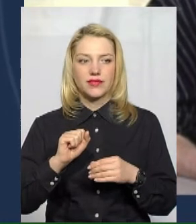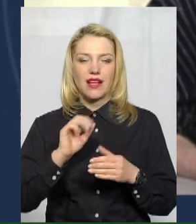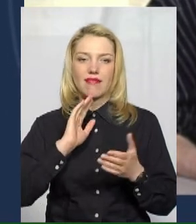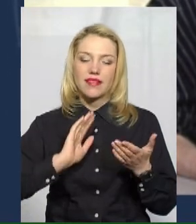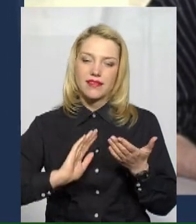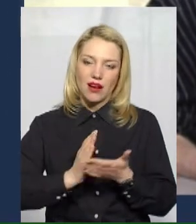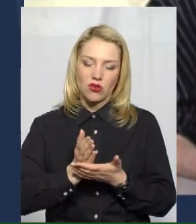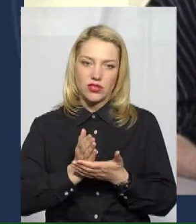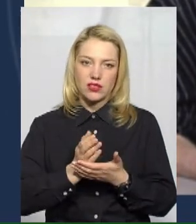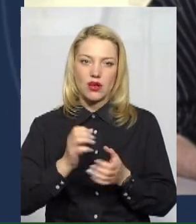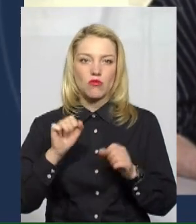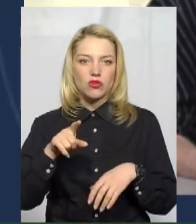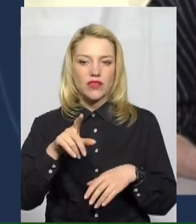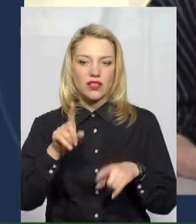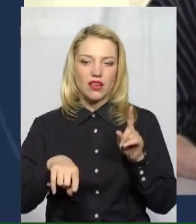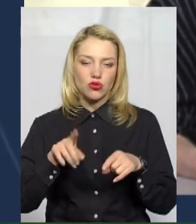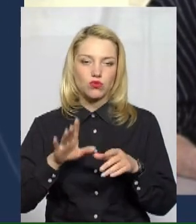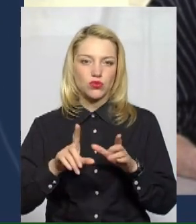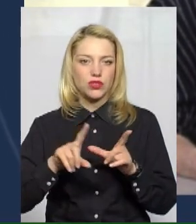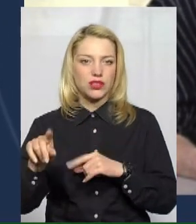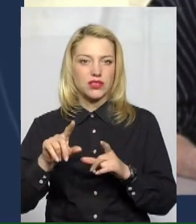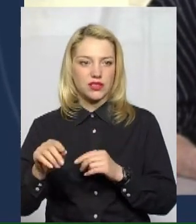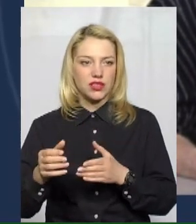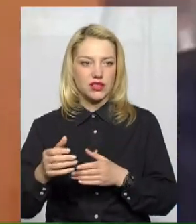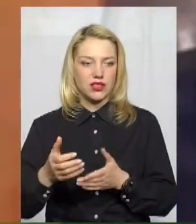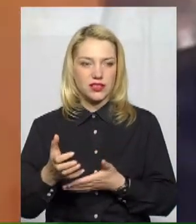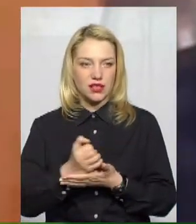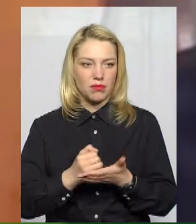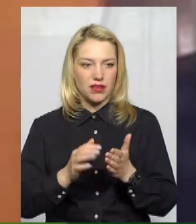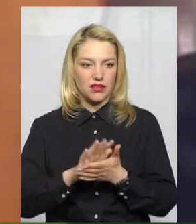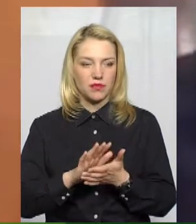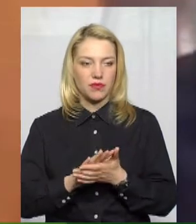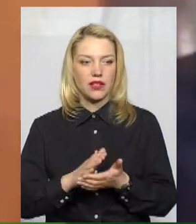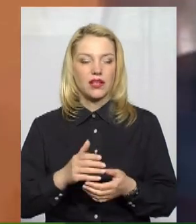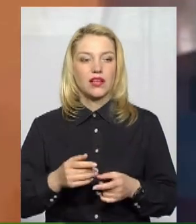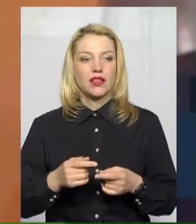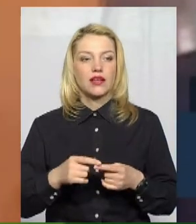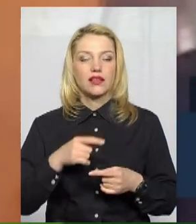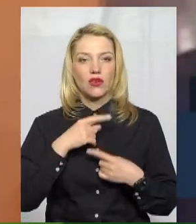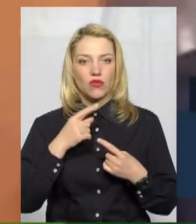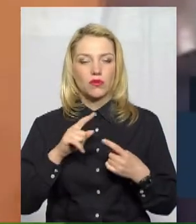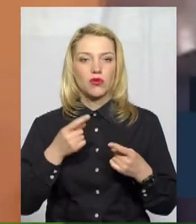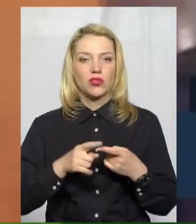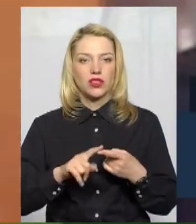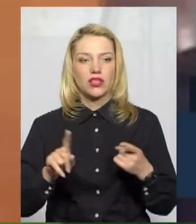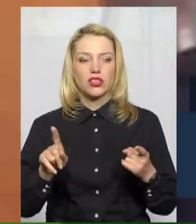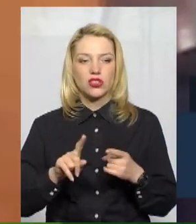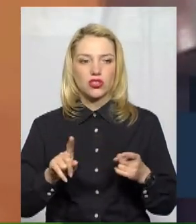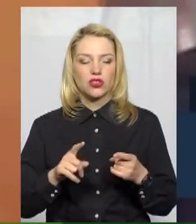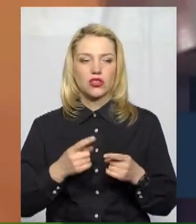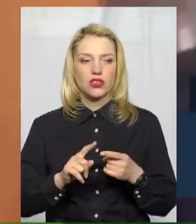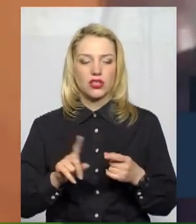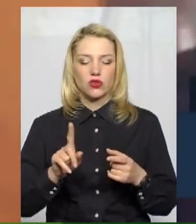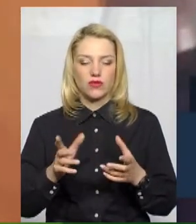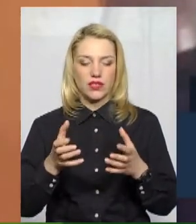ви з ним будете робити? Це направлено на те, щоб ті зобов'язання, які ми взяли відповідно до договорів,